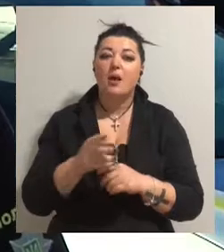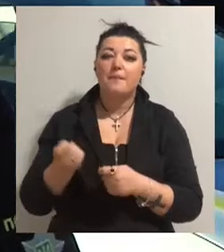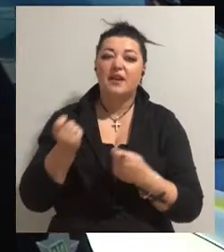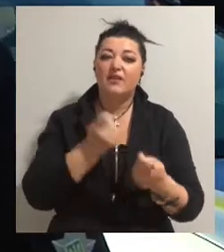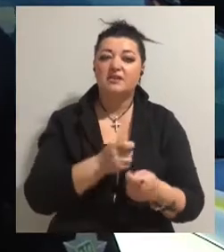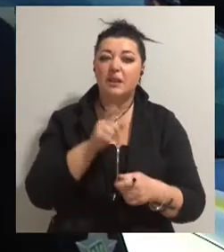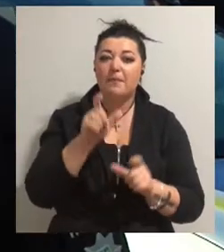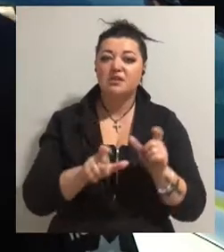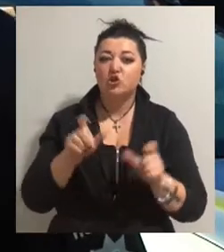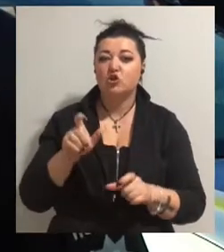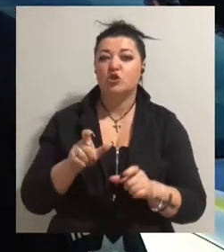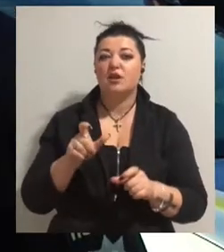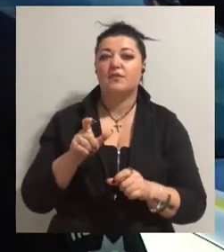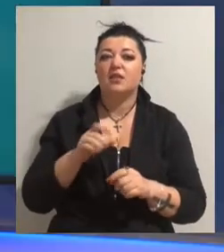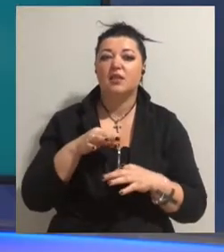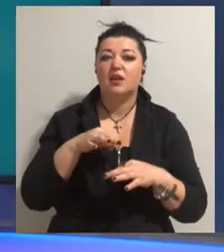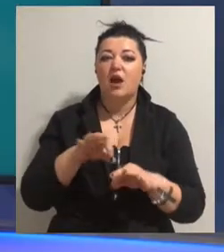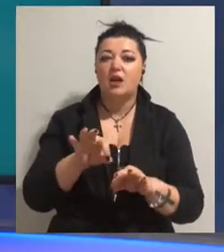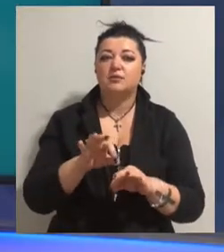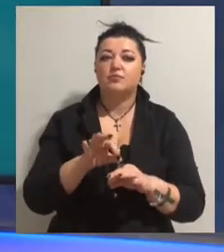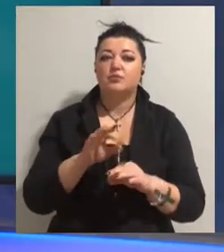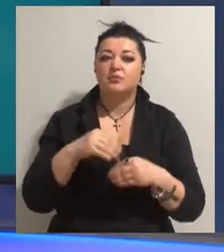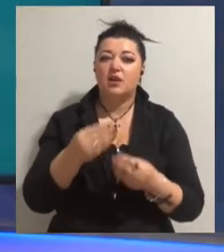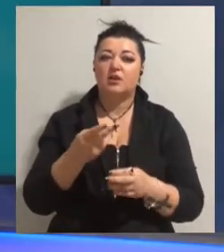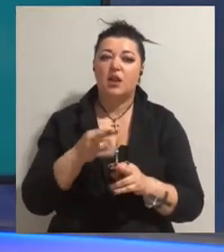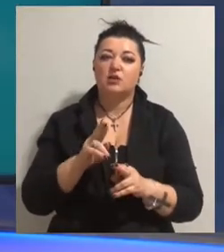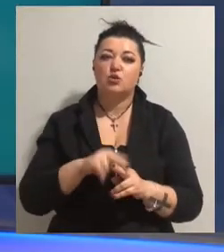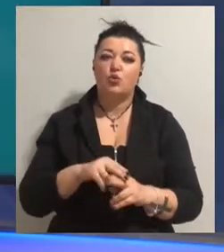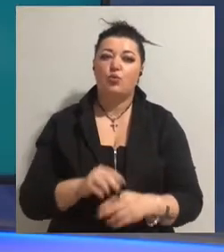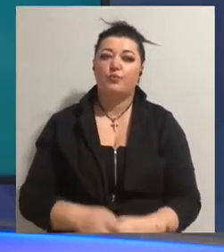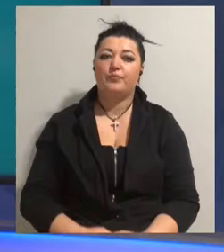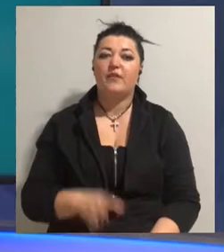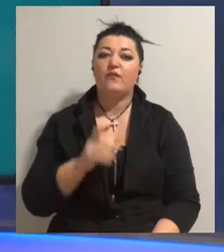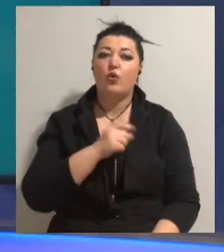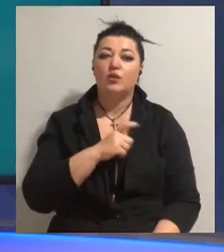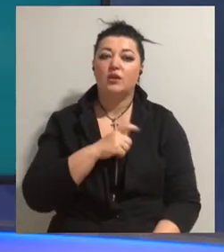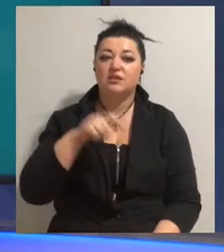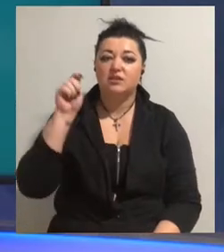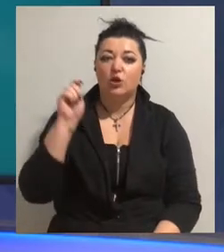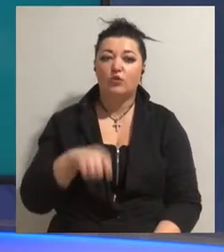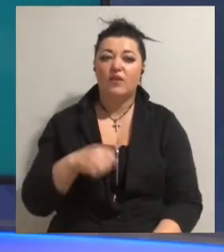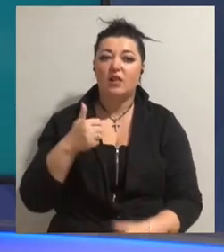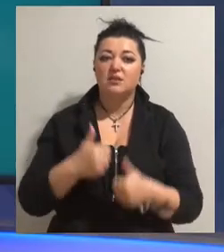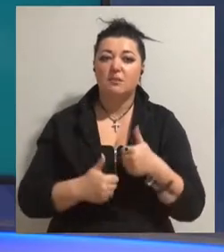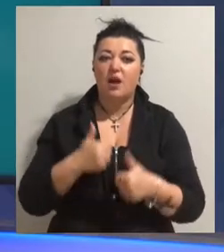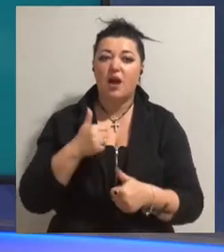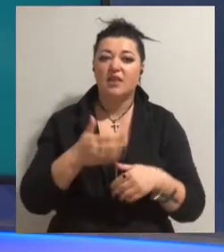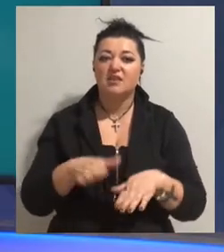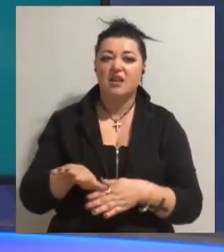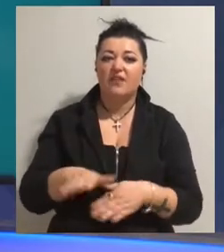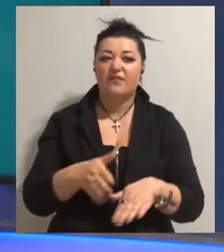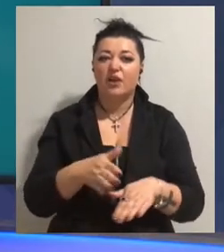транспорт непридатний для цього. В Одесі стартували змагання з серфінгу «Аркадія